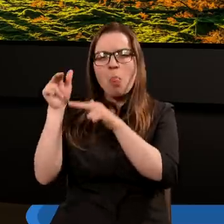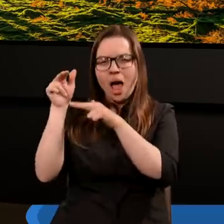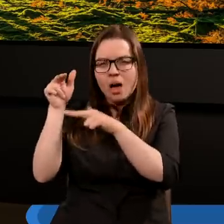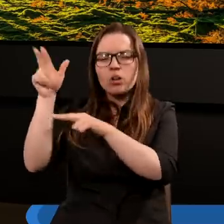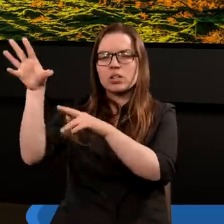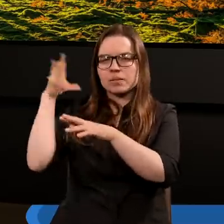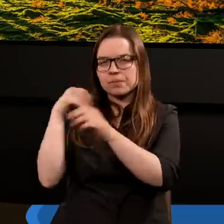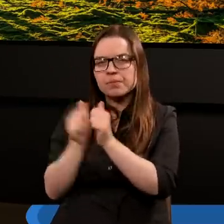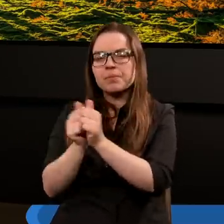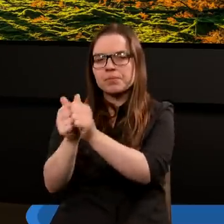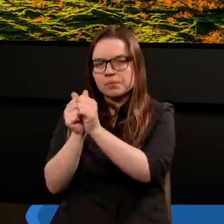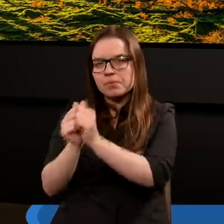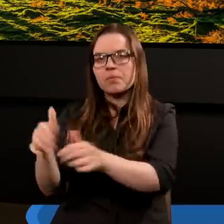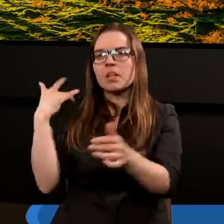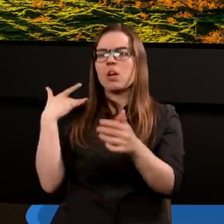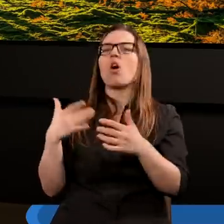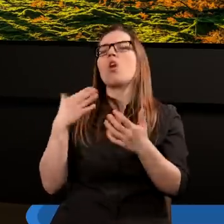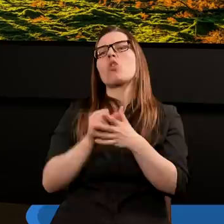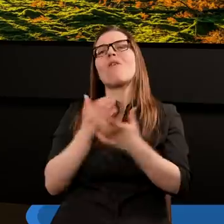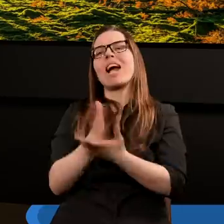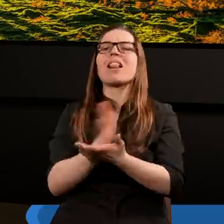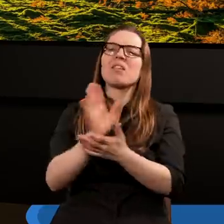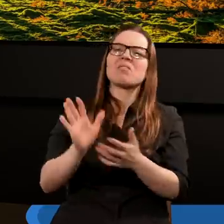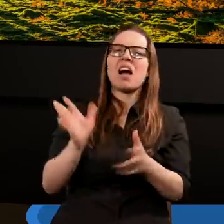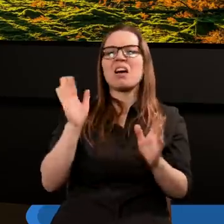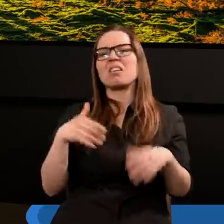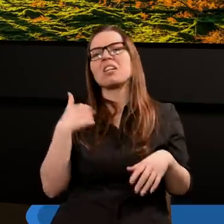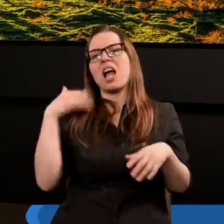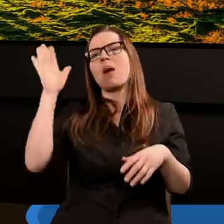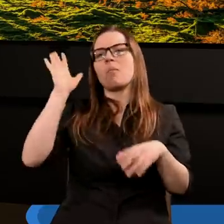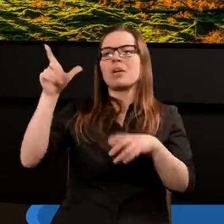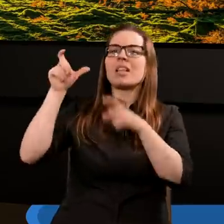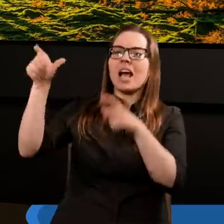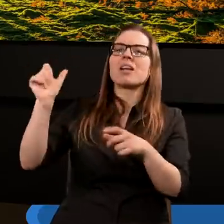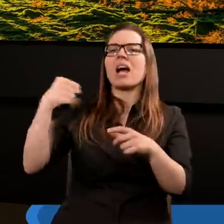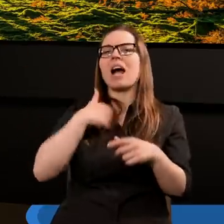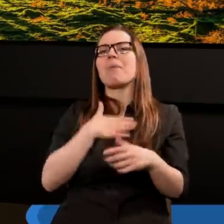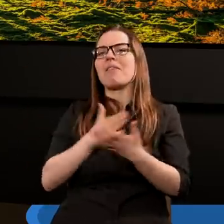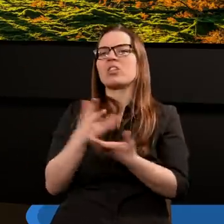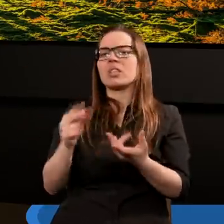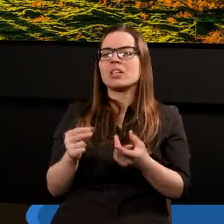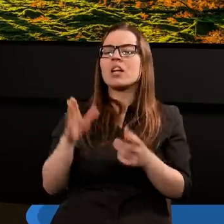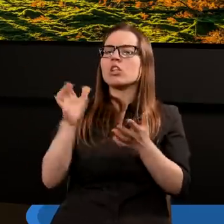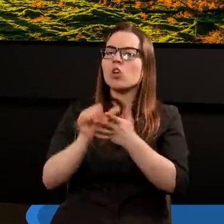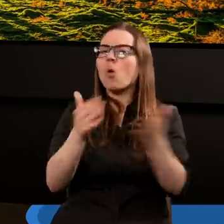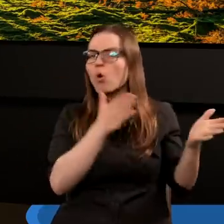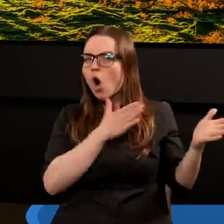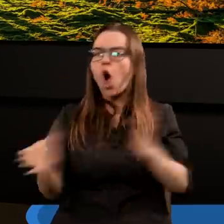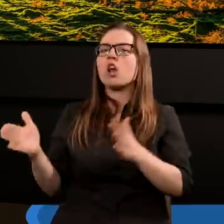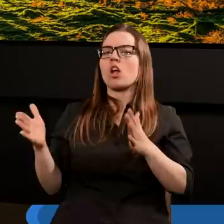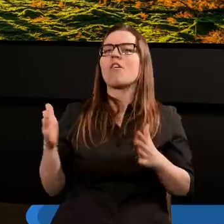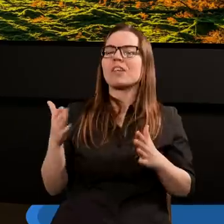którzy nie mają takiego podejścia do wiary, że ja będę Panu Bogu narzucał jak ja mam wierzyć, tylko są gotowi